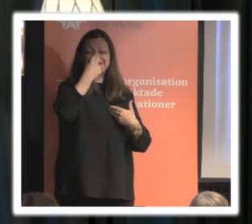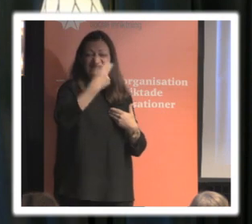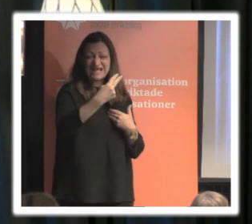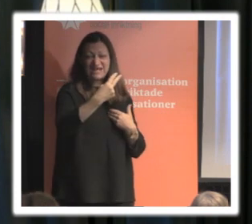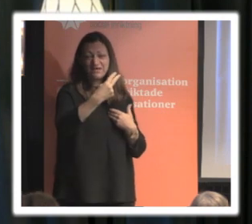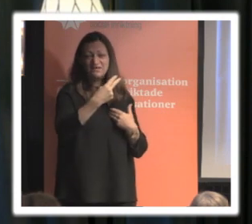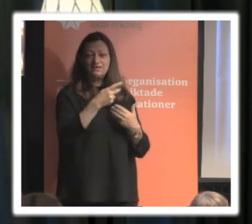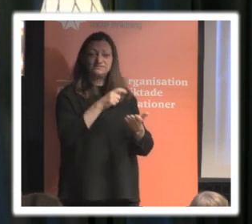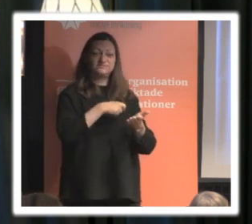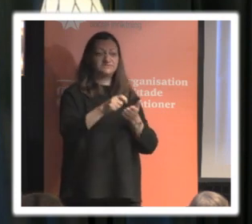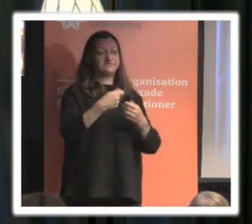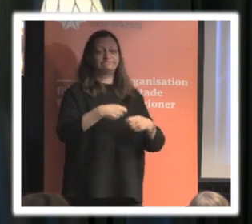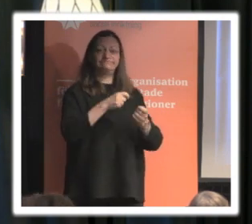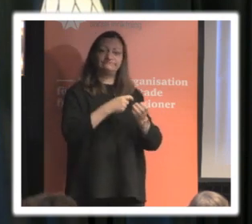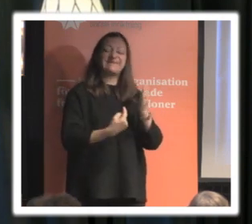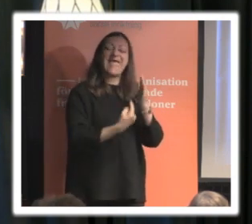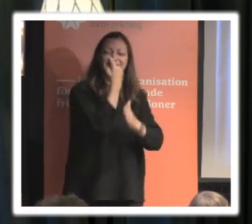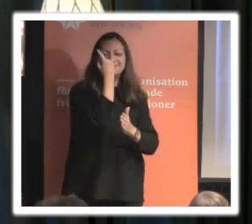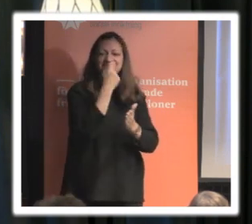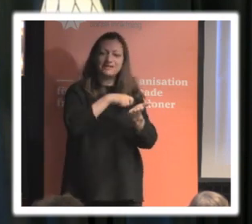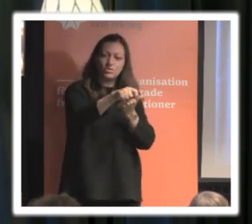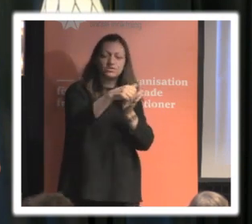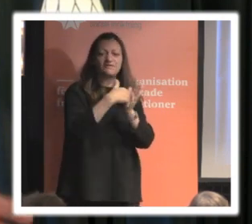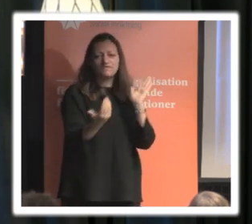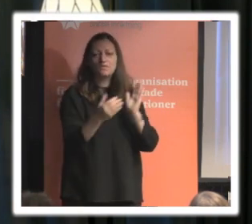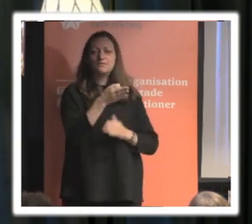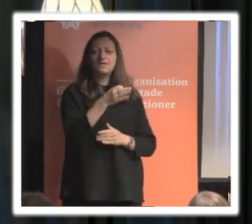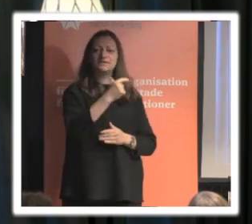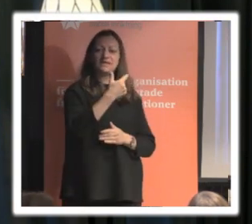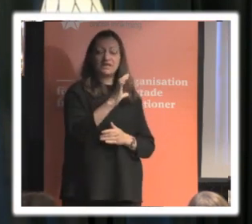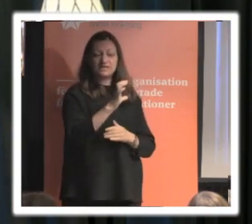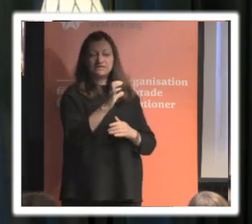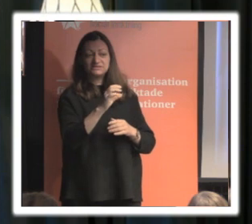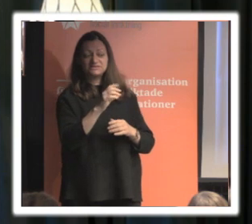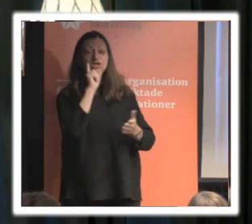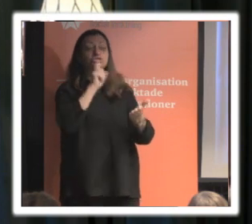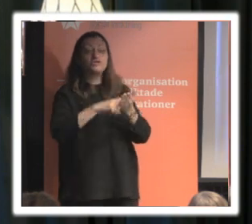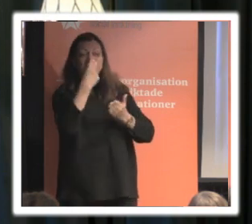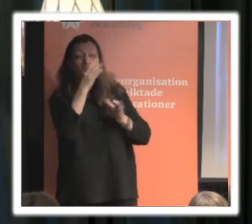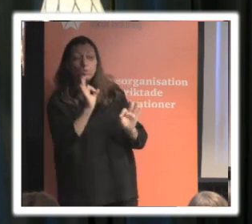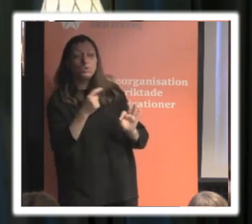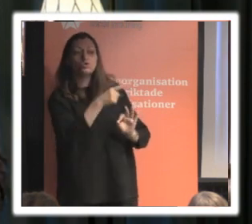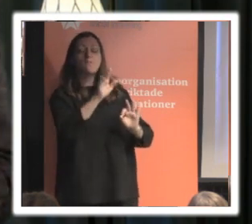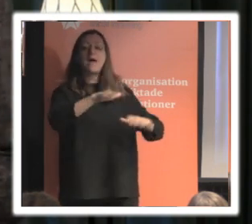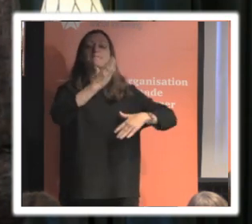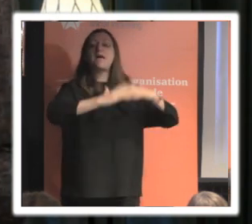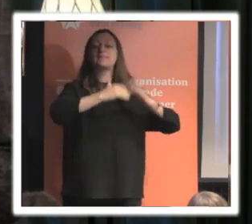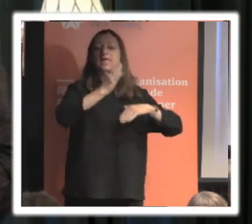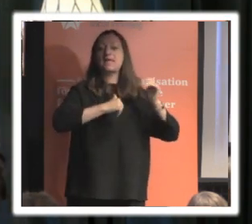telestyrelsen och titta på hur teleoperatörer gör för att kommunicera personuppgiftsincidenter till sina kunder